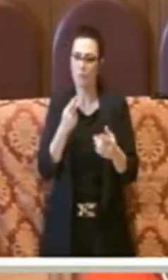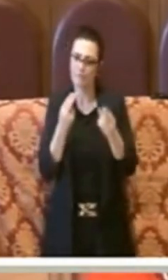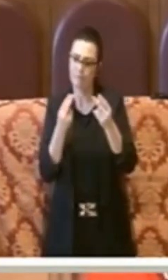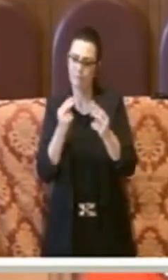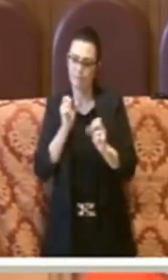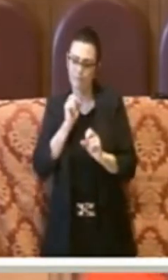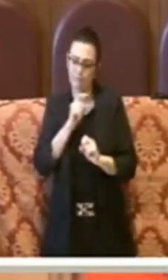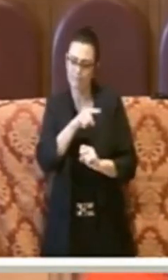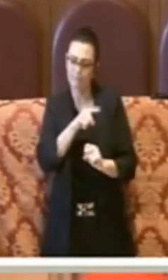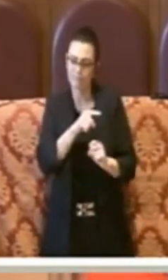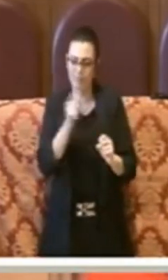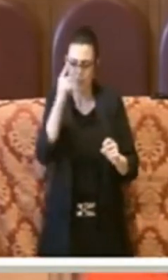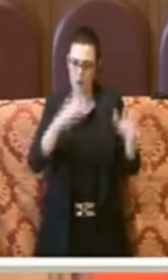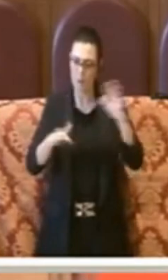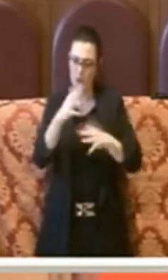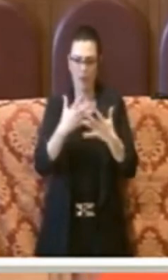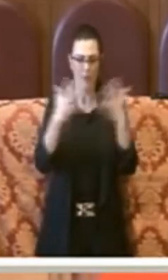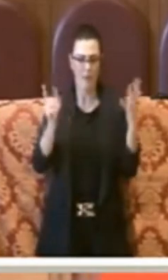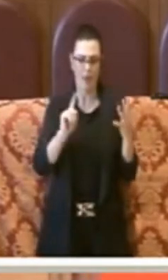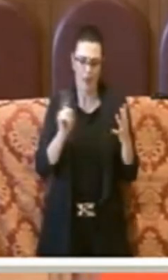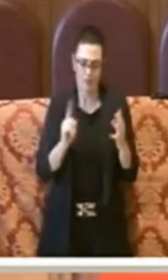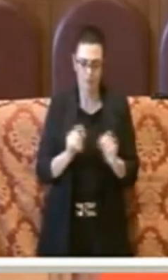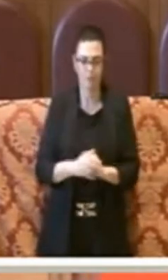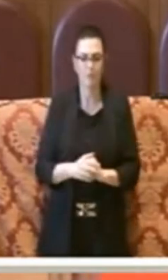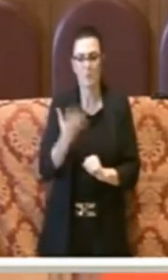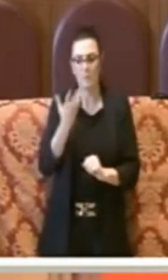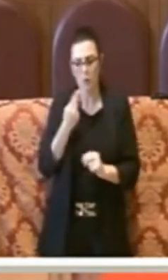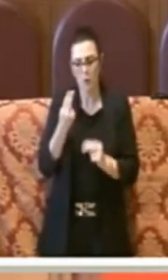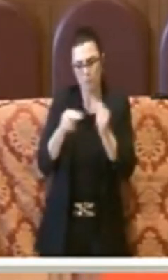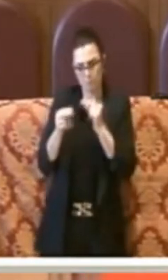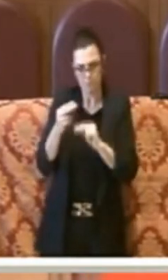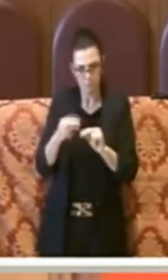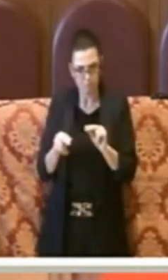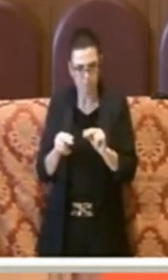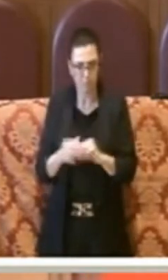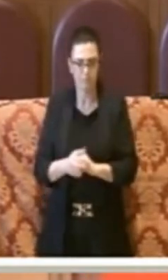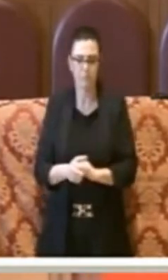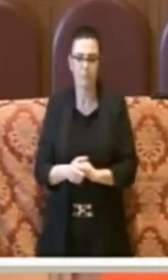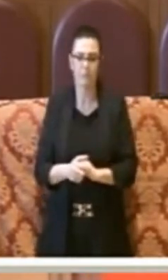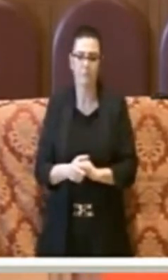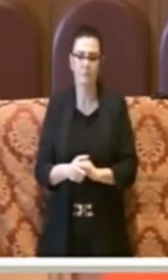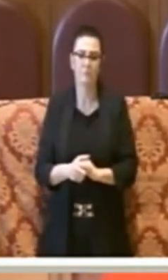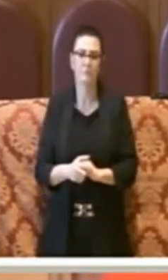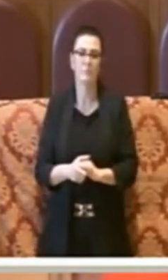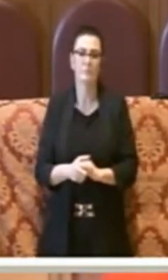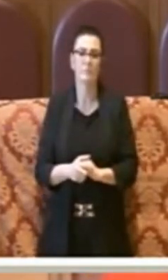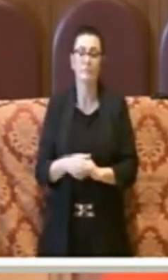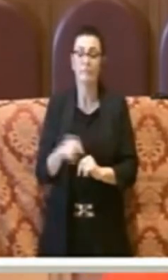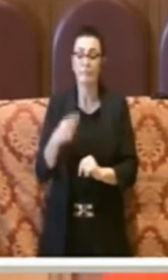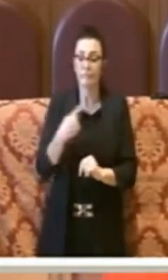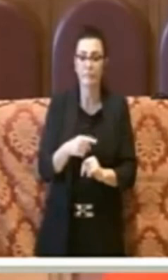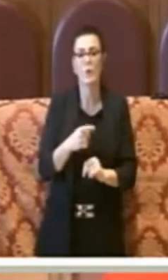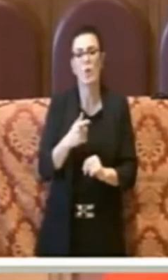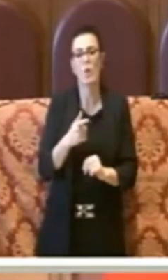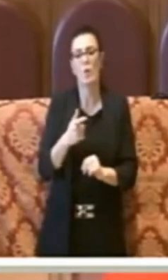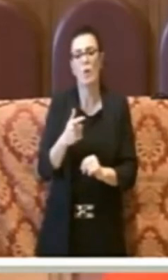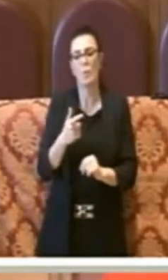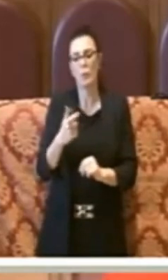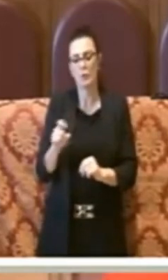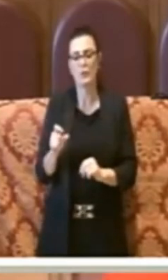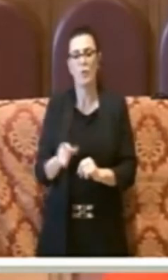informata della realtà dei fatti. Dunque, questo ovviamente ha beneficio sia del